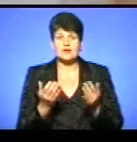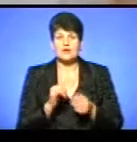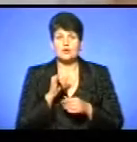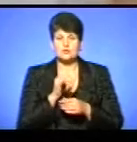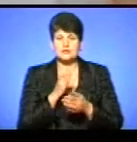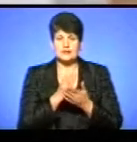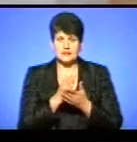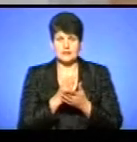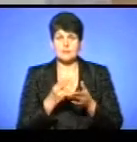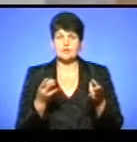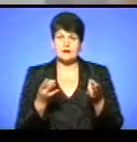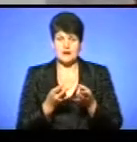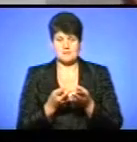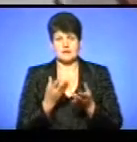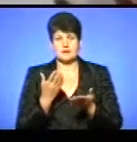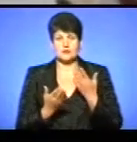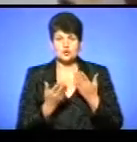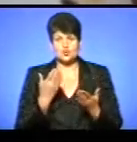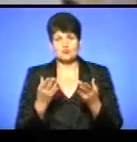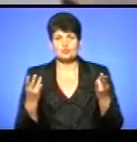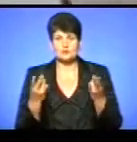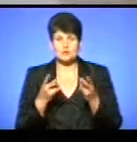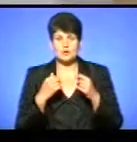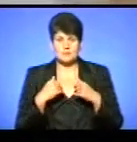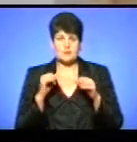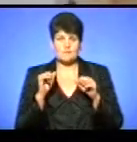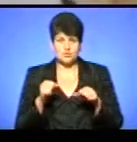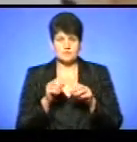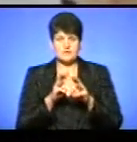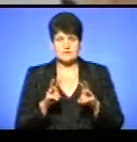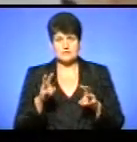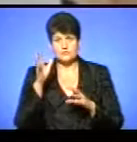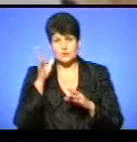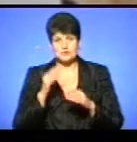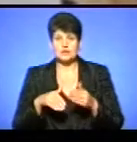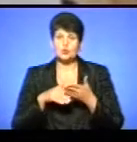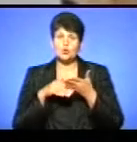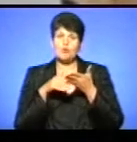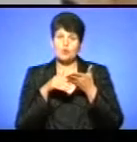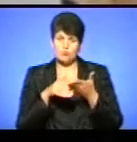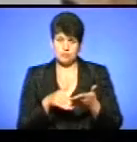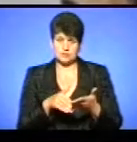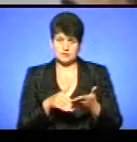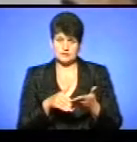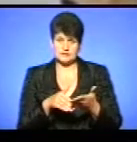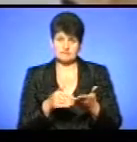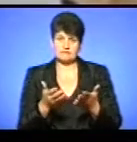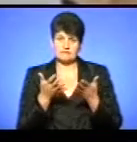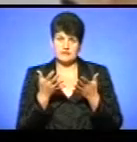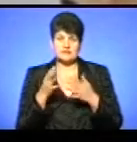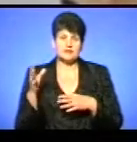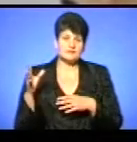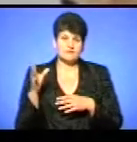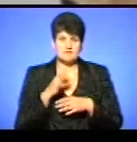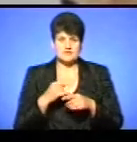є конкретно потреба. Якщо потрібно, ми можемо від Міністерства освіти допомогти з'ясувати всі